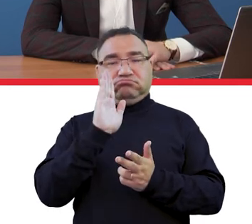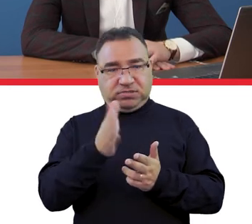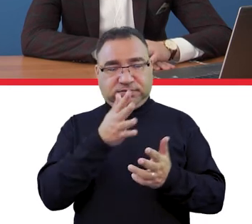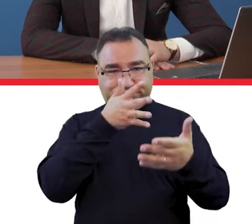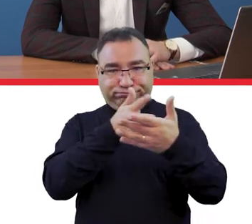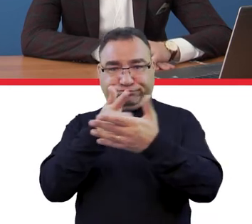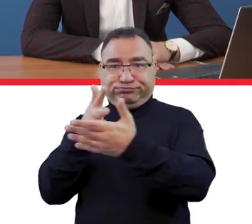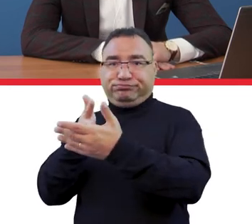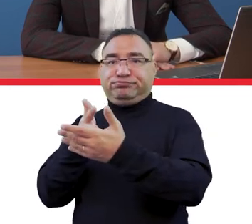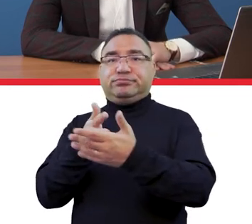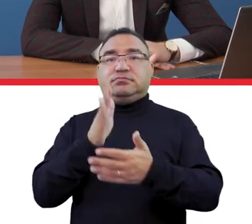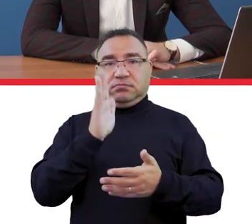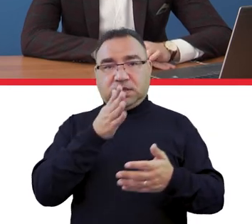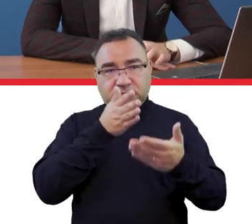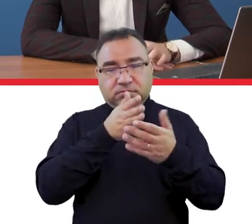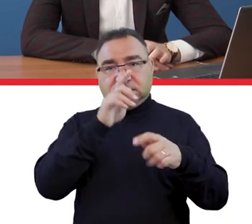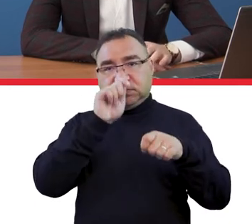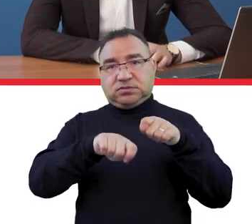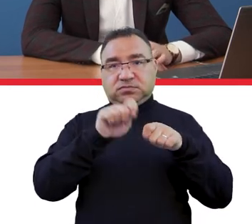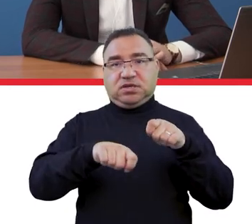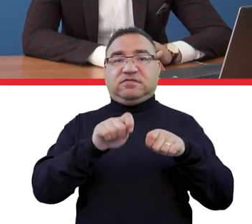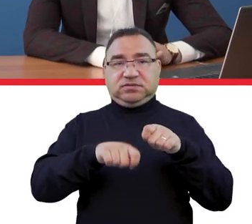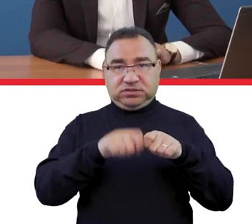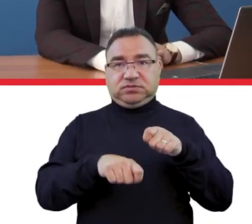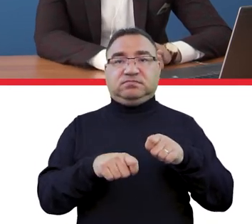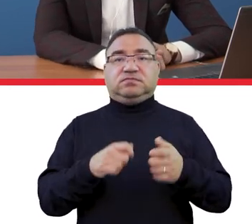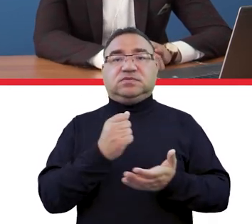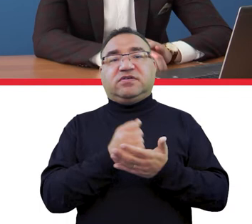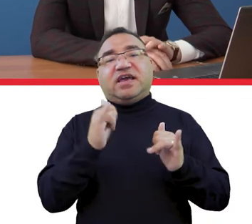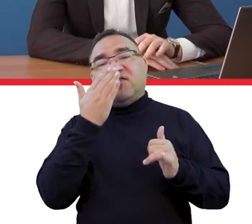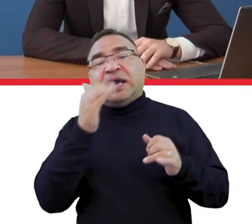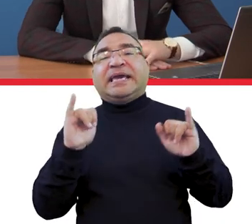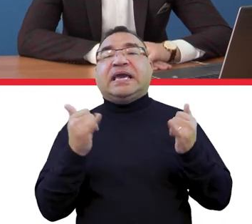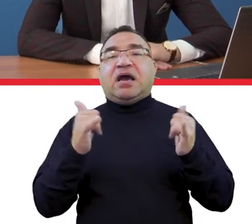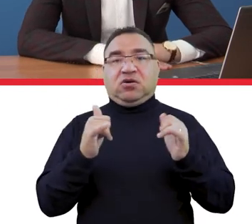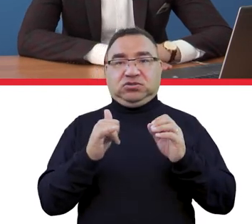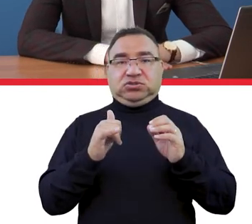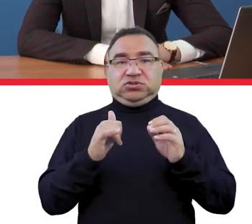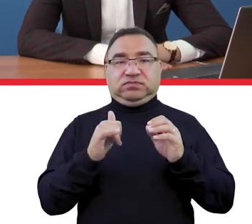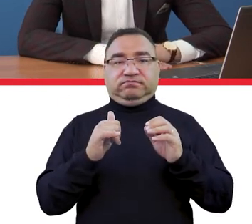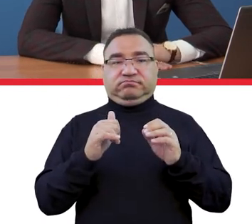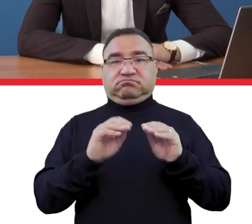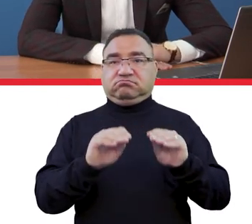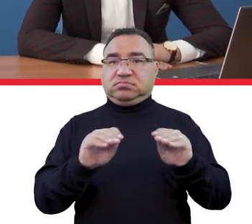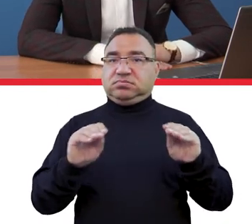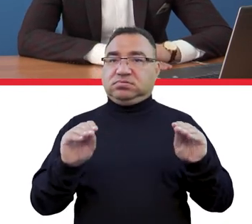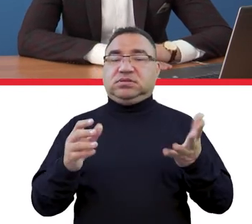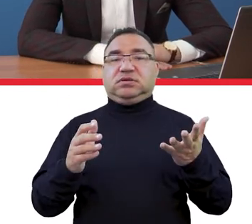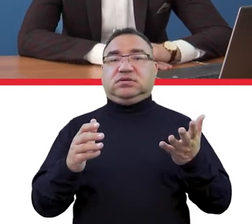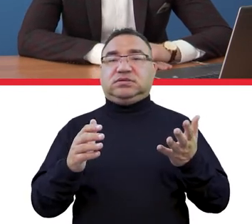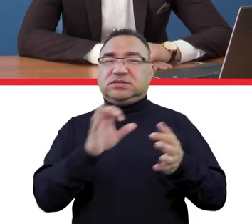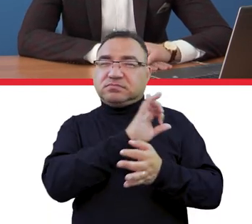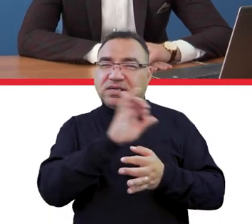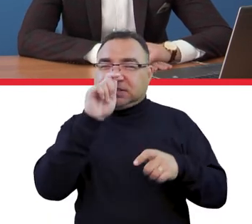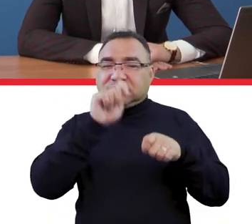może nawet intensywnie dokonywać tych kontroli, jeśli chodzi o jakość nauczania i ze szczególnym uwzględnieniem